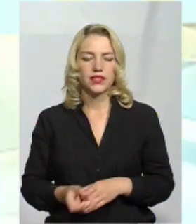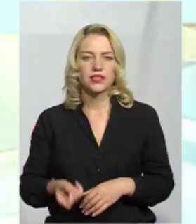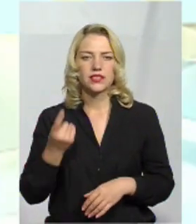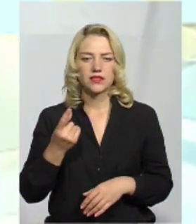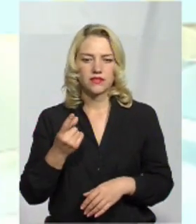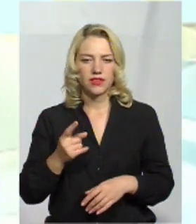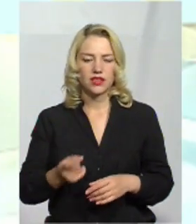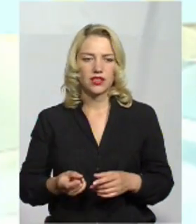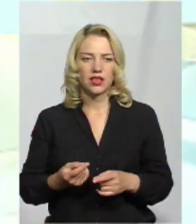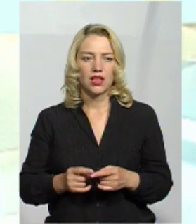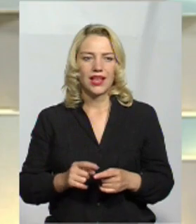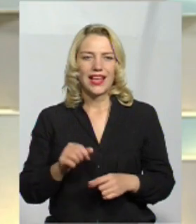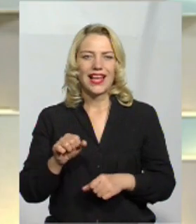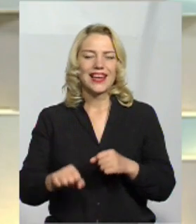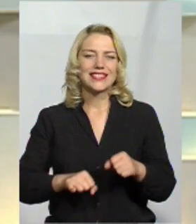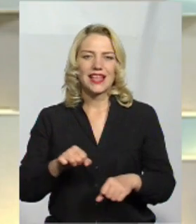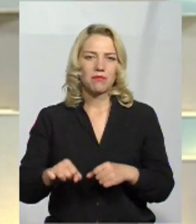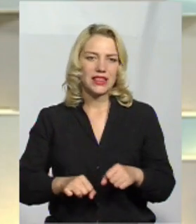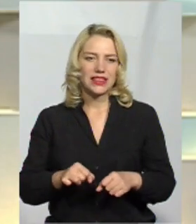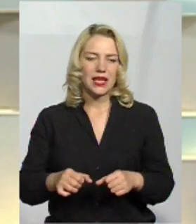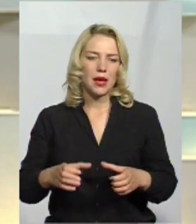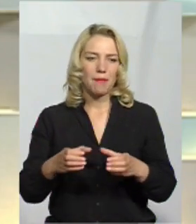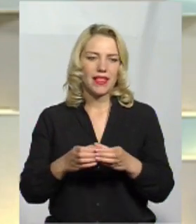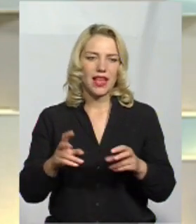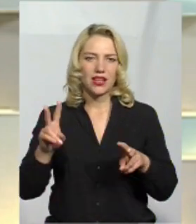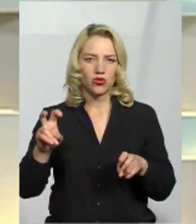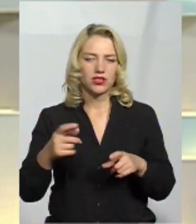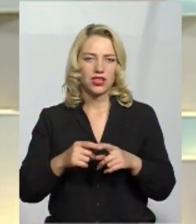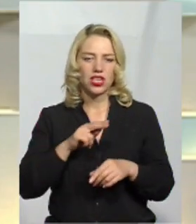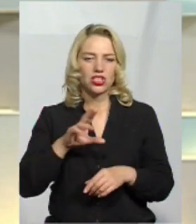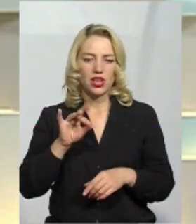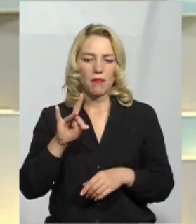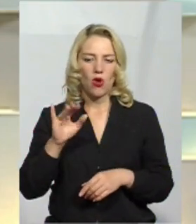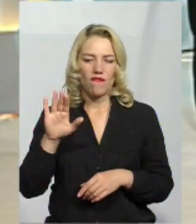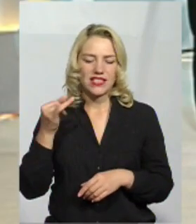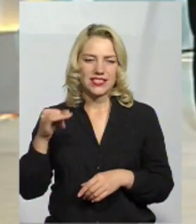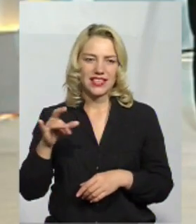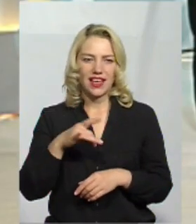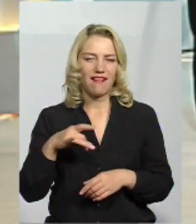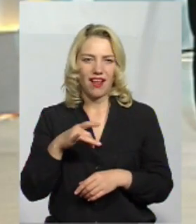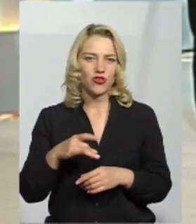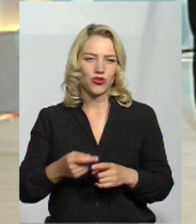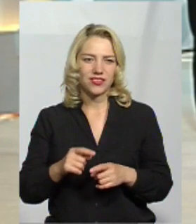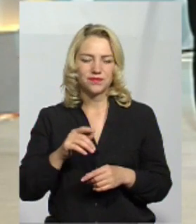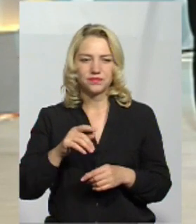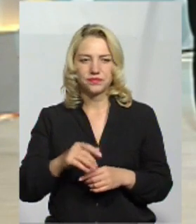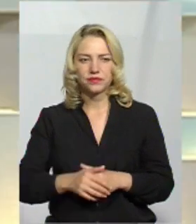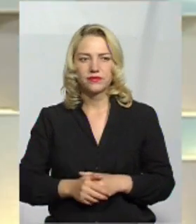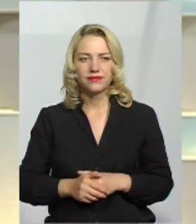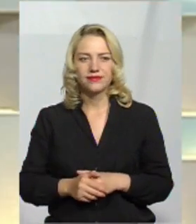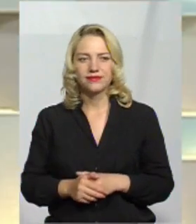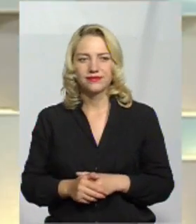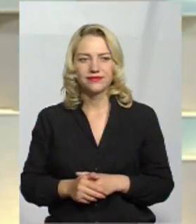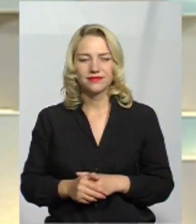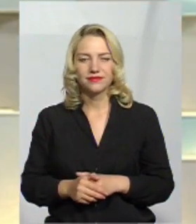родом лісопетний батальйон? Це з Вашого Шемеровецький район. Правильно. І хочете додати навіть село? Не